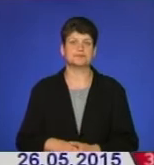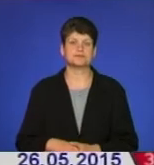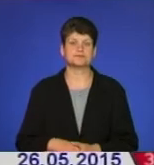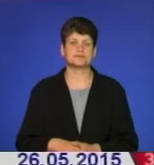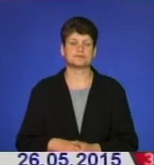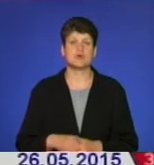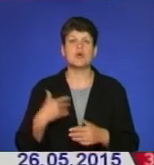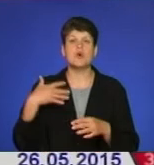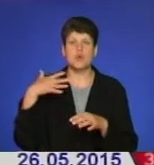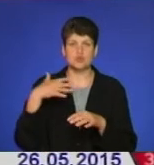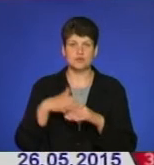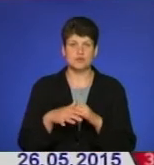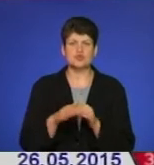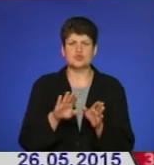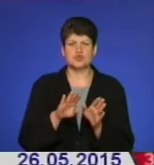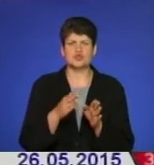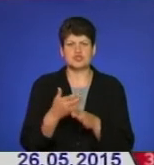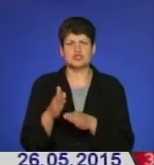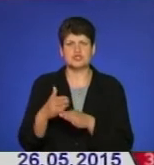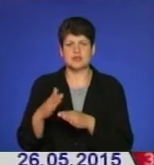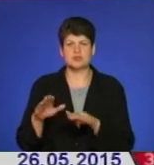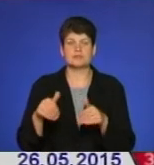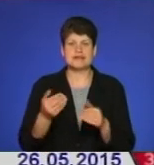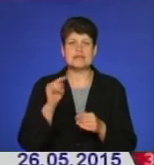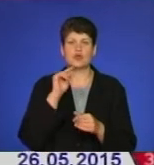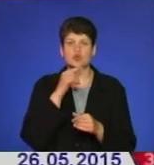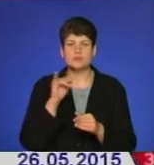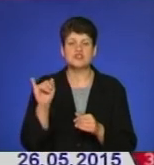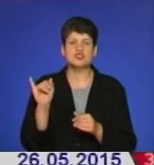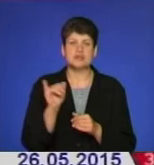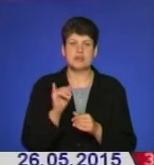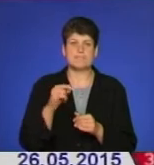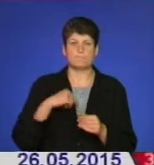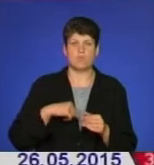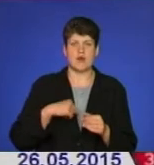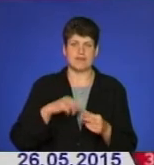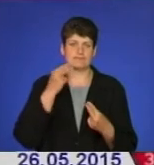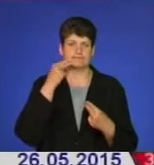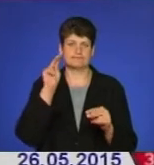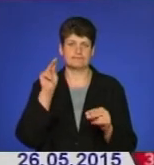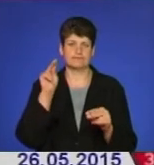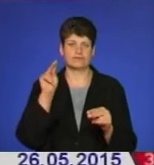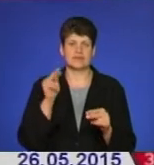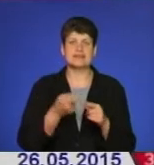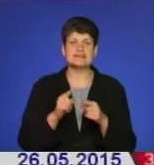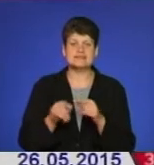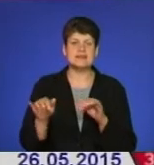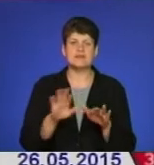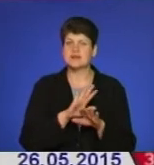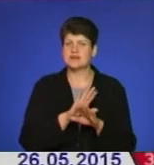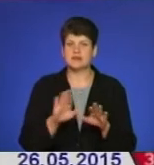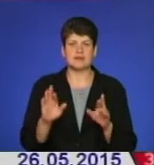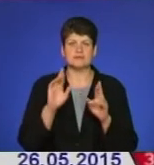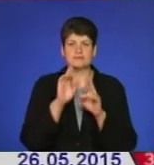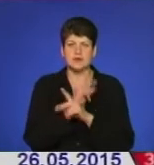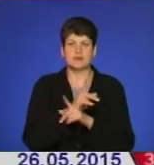І розумію, що з часом вона дасть як економічний, так і моральний ефект. А це явище і не допустимо і має